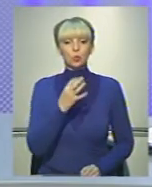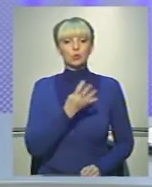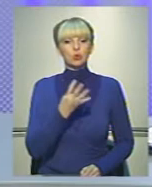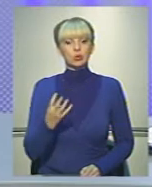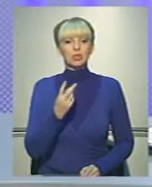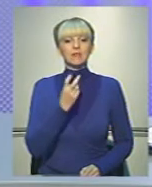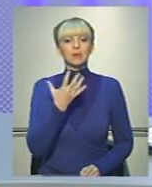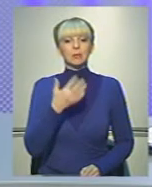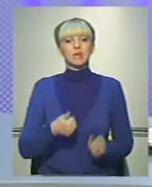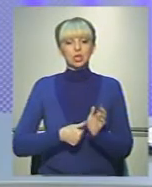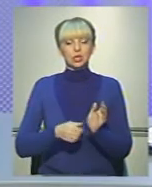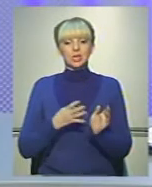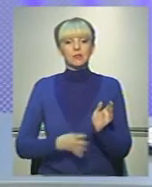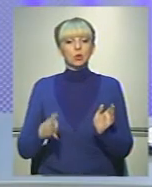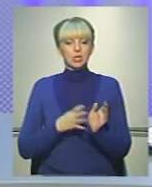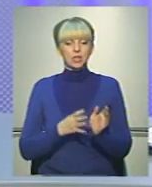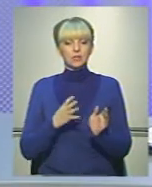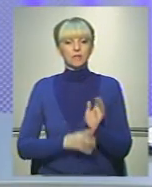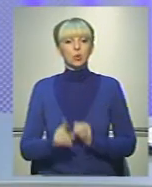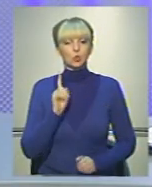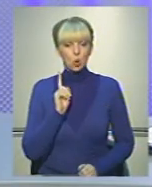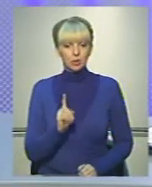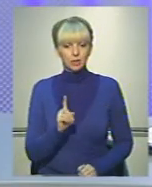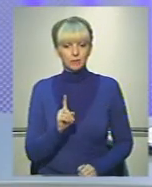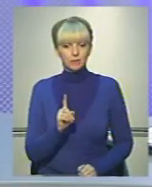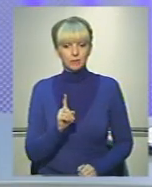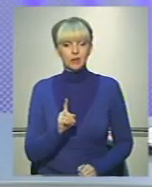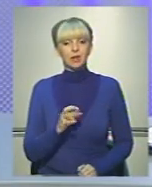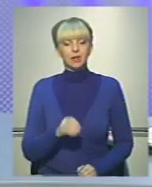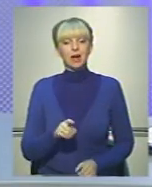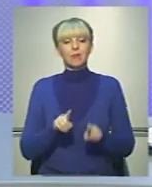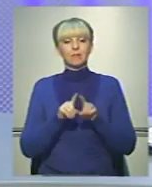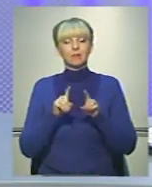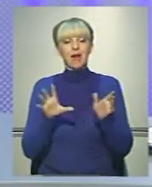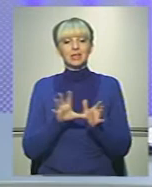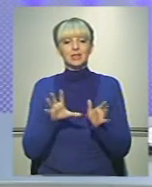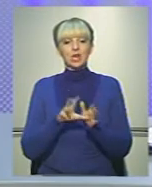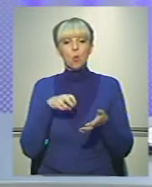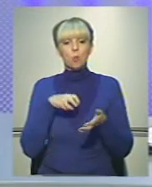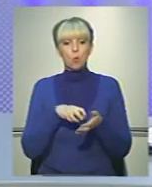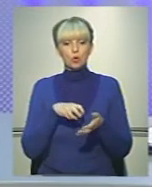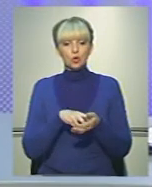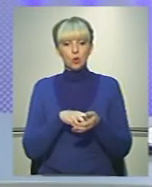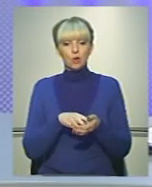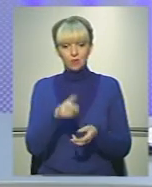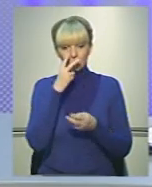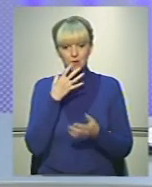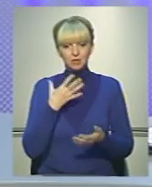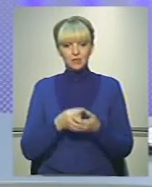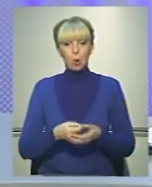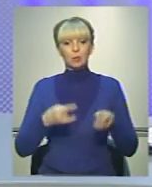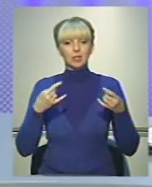-256-99-91 та скриньку електронної пошти «Вибор-2015»,